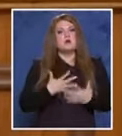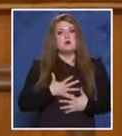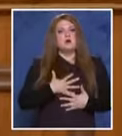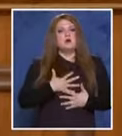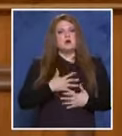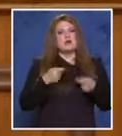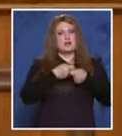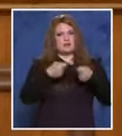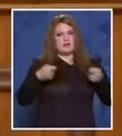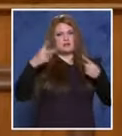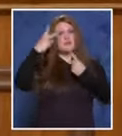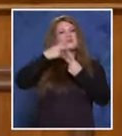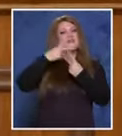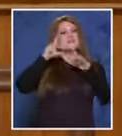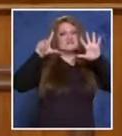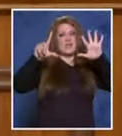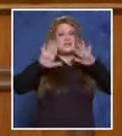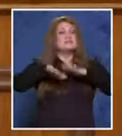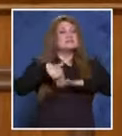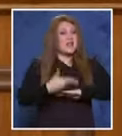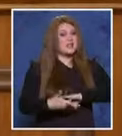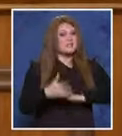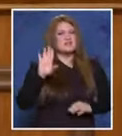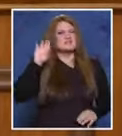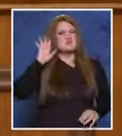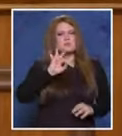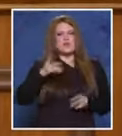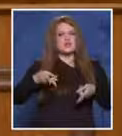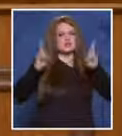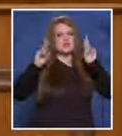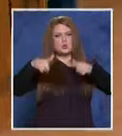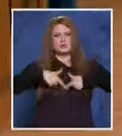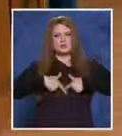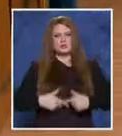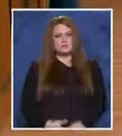с рекламите по ТВ7, след което ще чуем и решението на Съда.